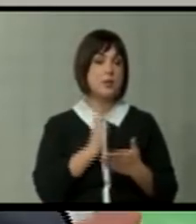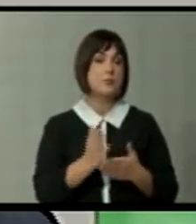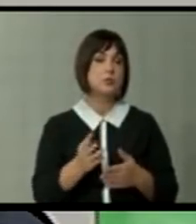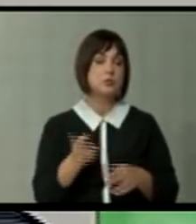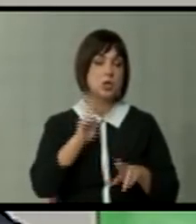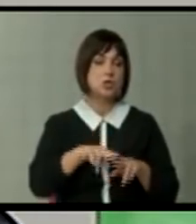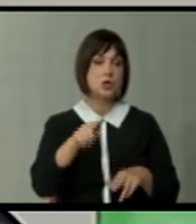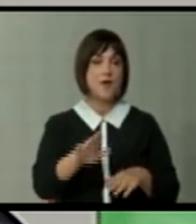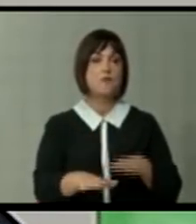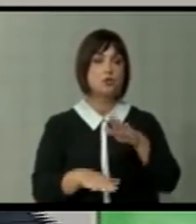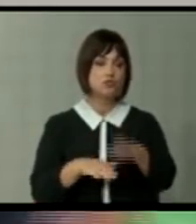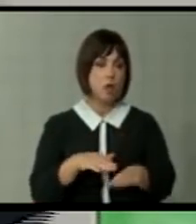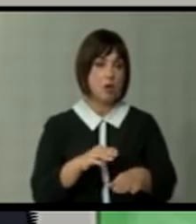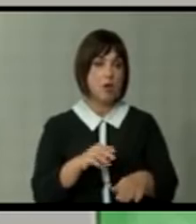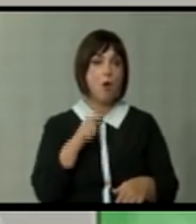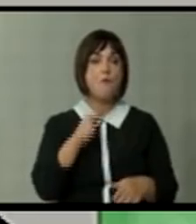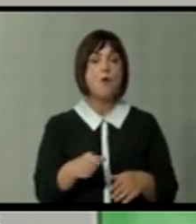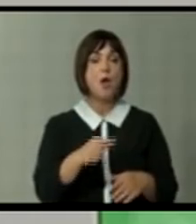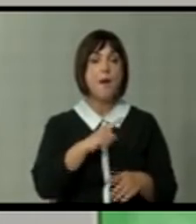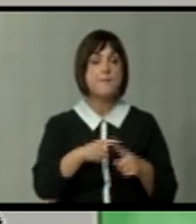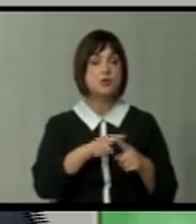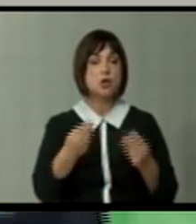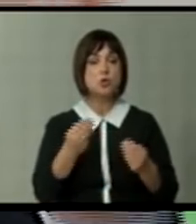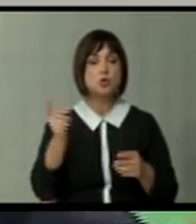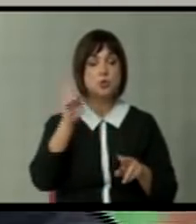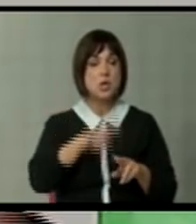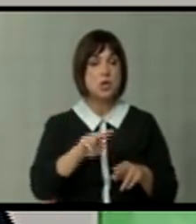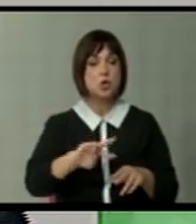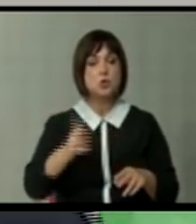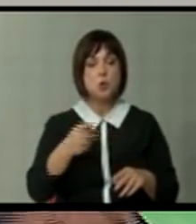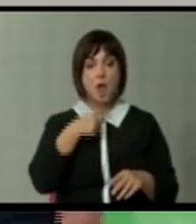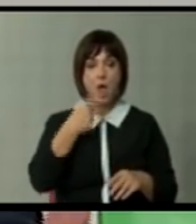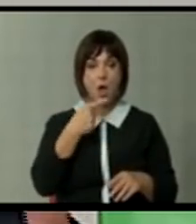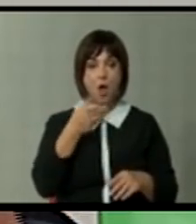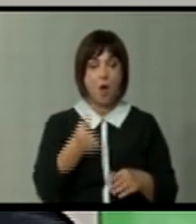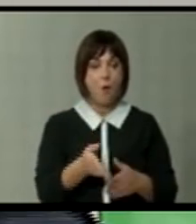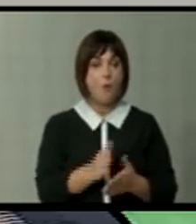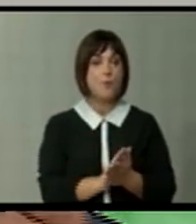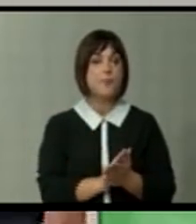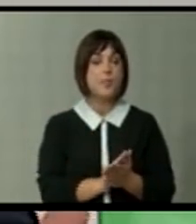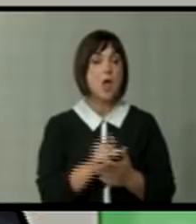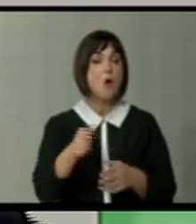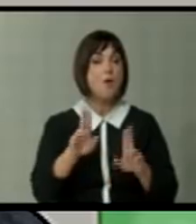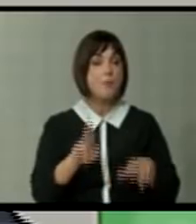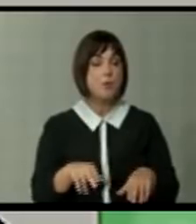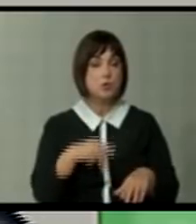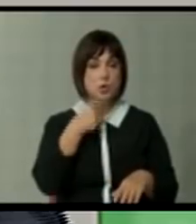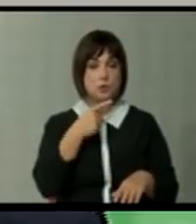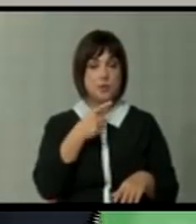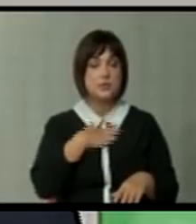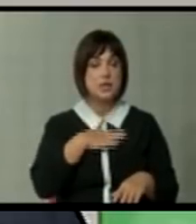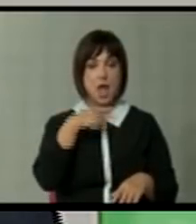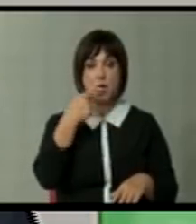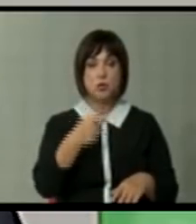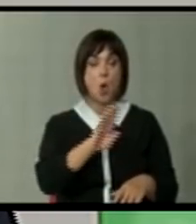имаше да се речи на таков чекор. Мотивите негови и зашто се речи се друга приказна, окей, и затоа можеме да збориме. Не стакам да кажам,